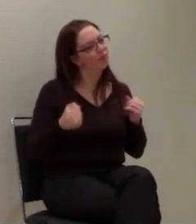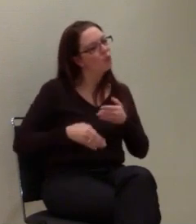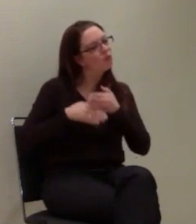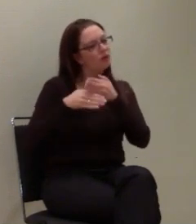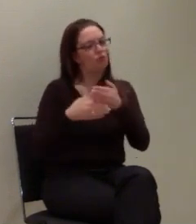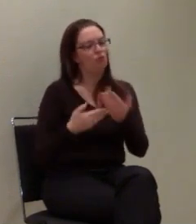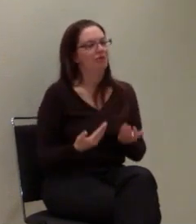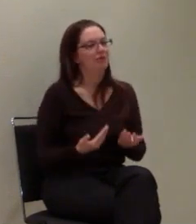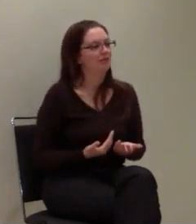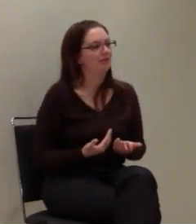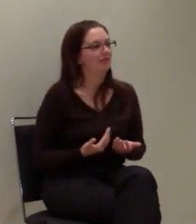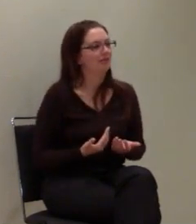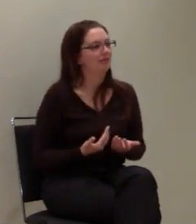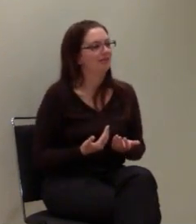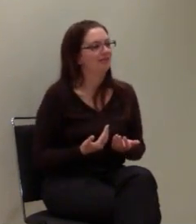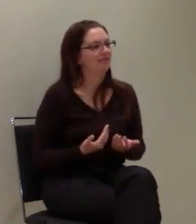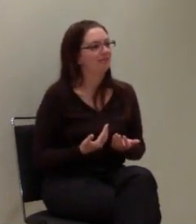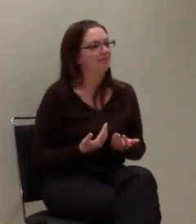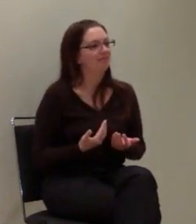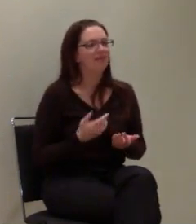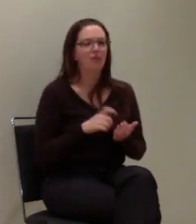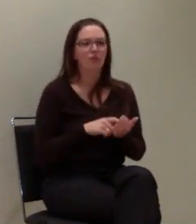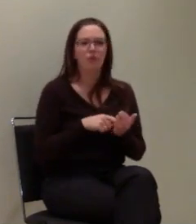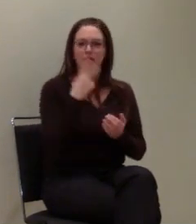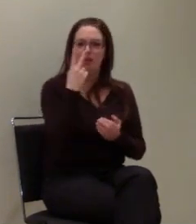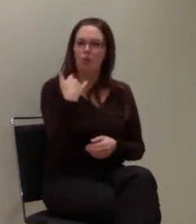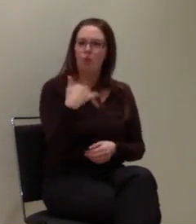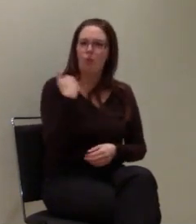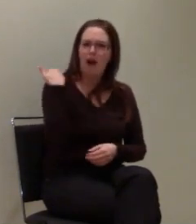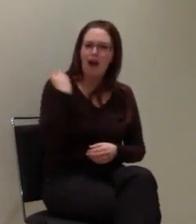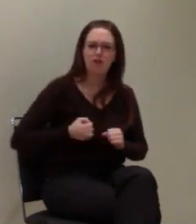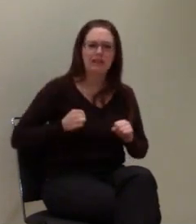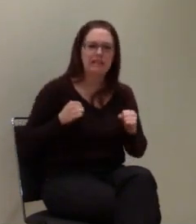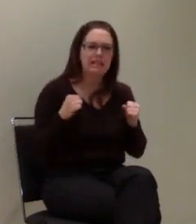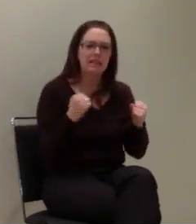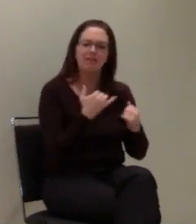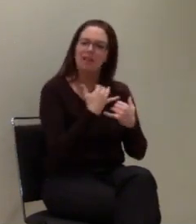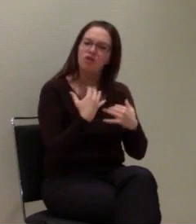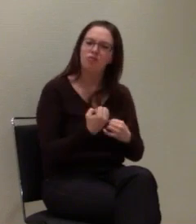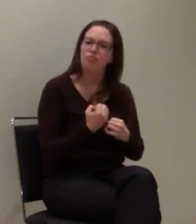diesen Anstrengungen auch zu unterstützen?